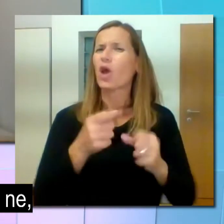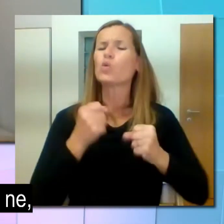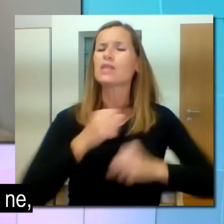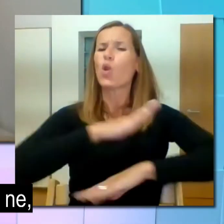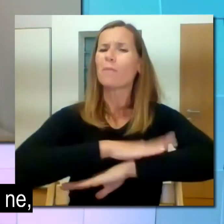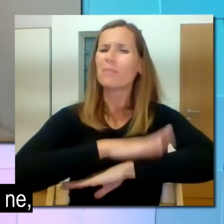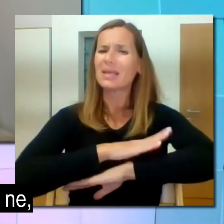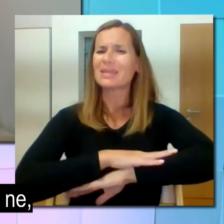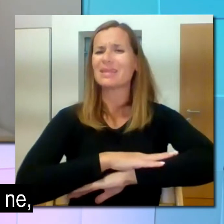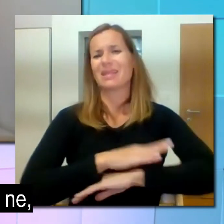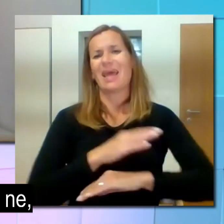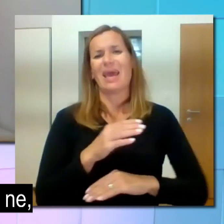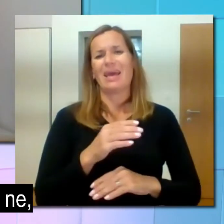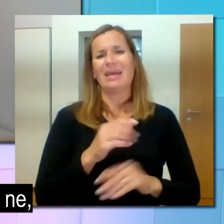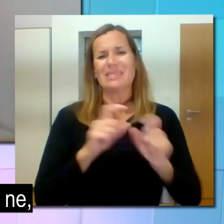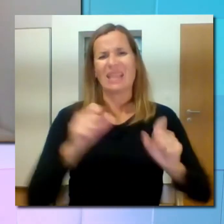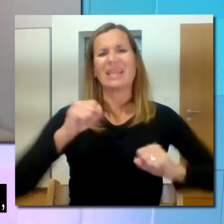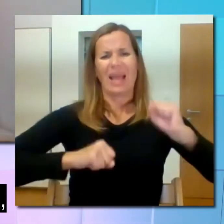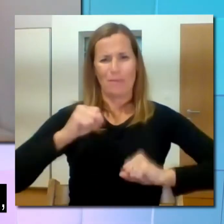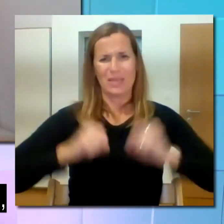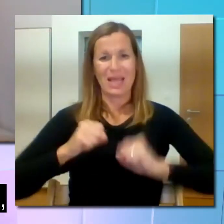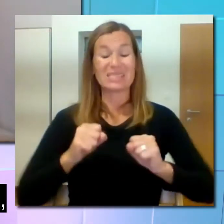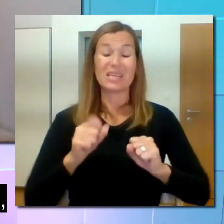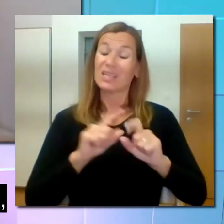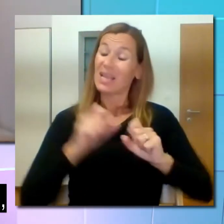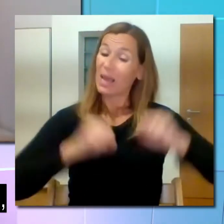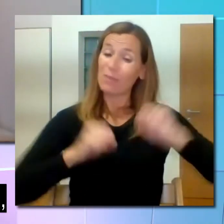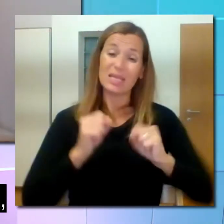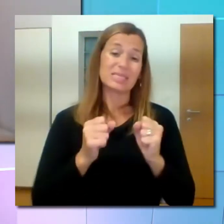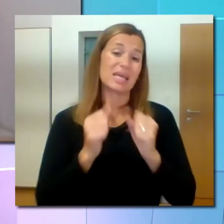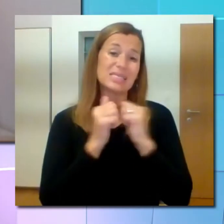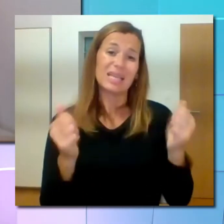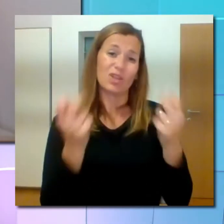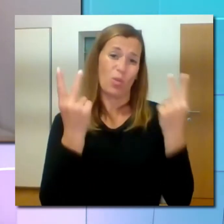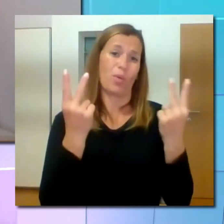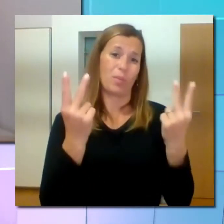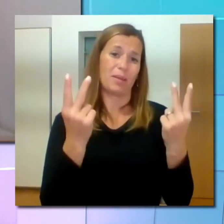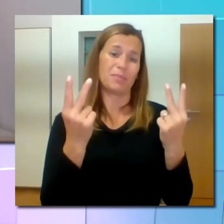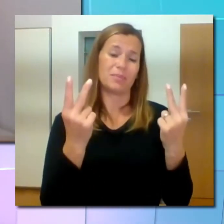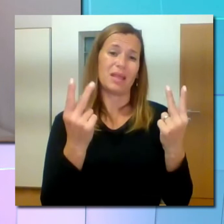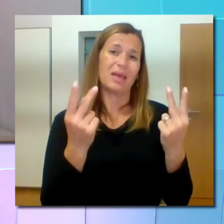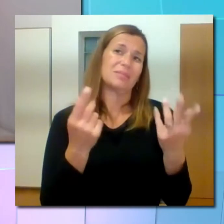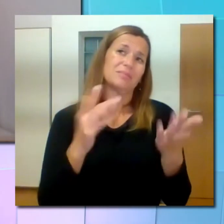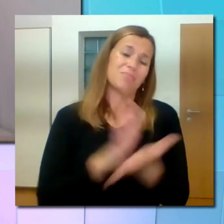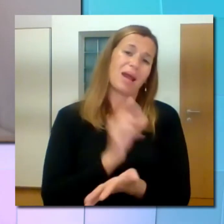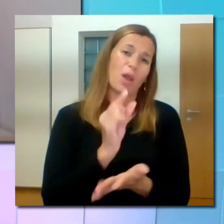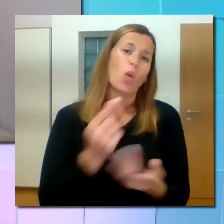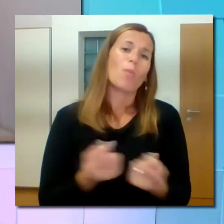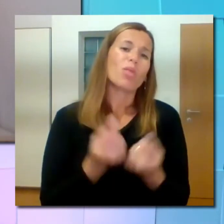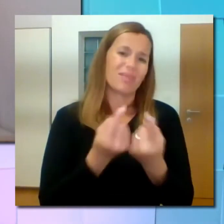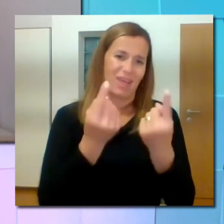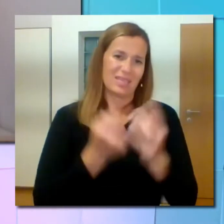tudi par svoji rehabilitaciji, ker rehabilitacija je zemnega pomena in svoja motivacija.